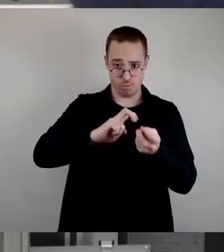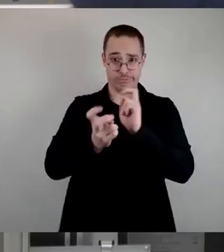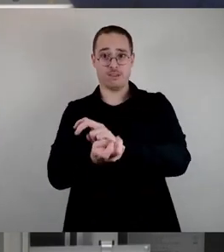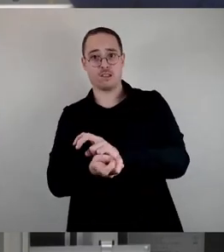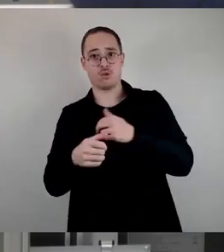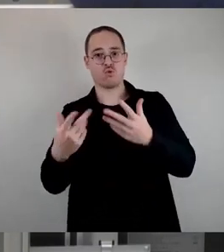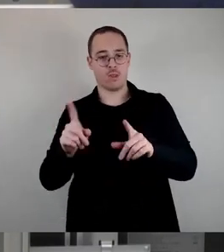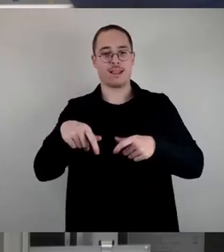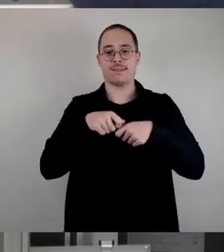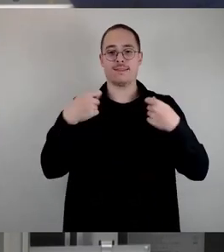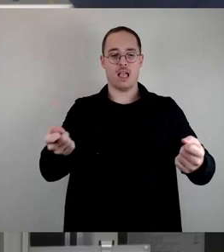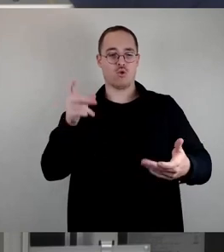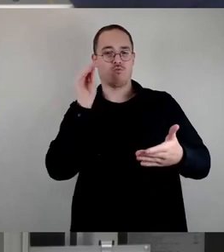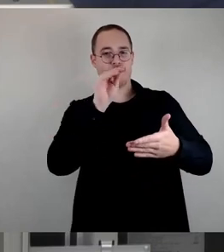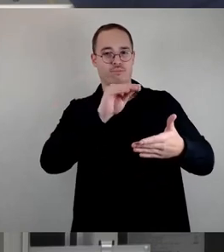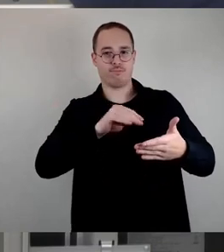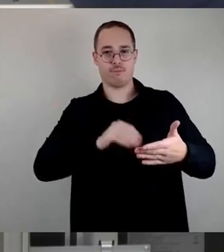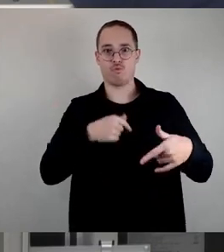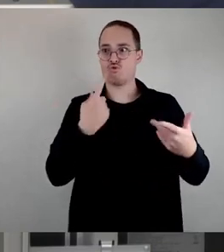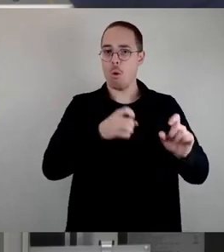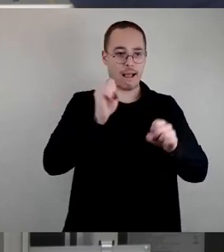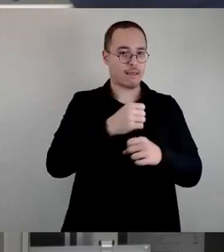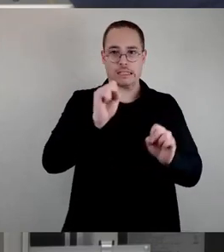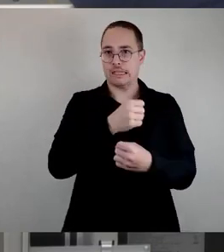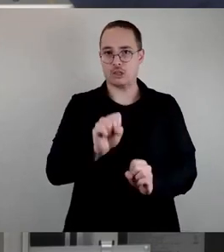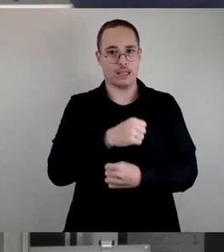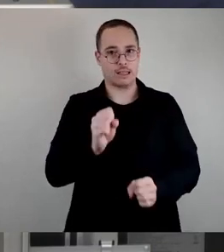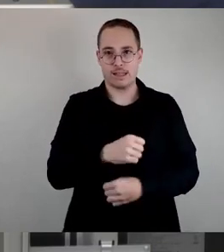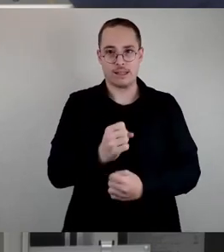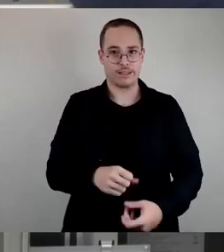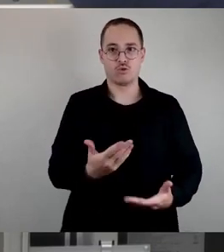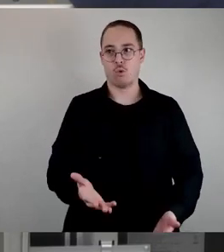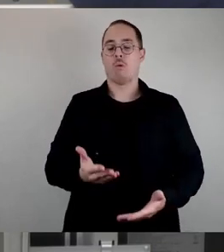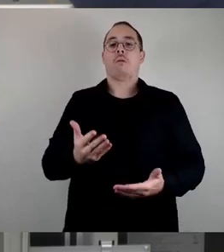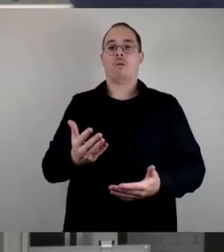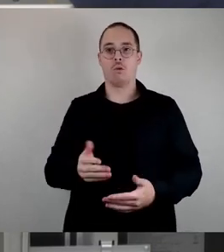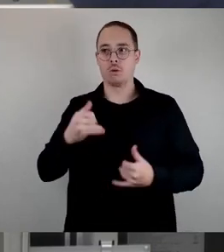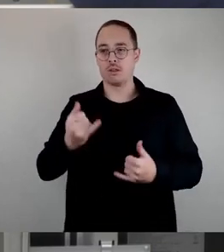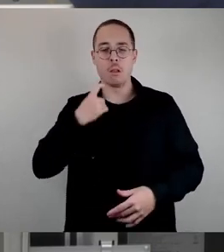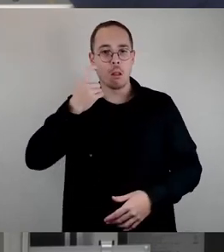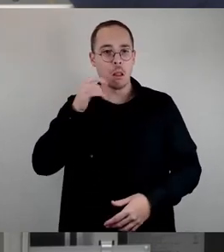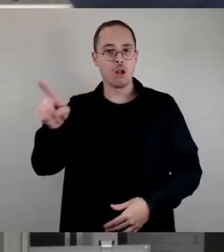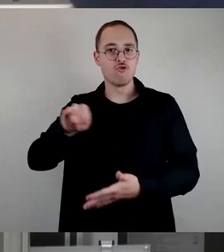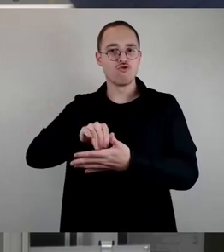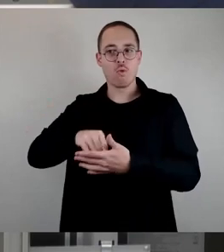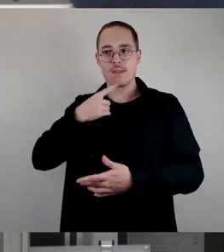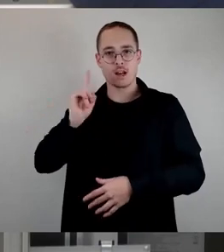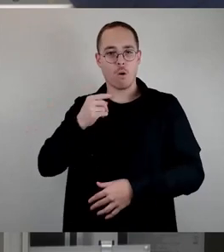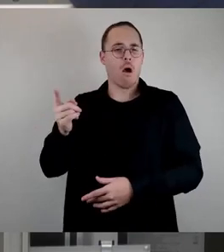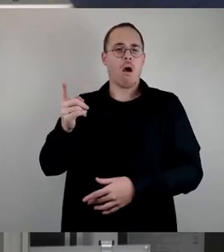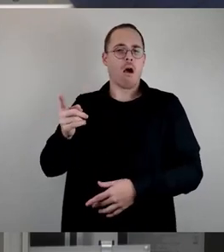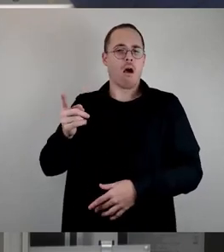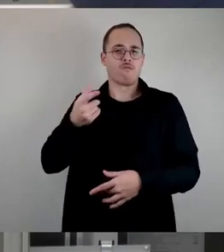dann muss man sich auch nicht wundern, warum Schulen sich nicht auf den Weg machen. Deswegen wollen wir tatsächlich, eine ermöglichende Stadtverwaltung auch